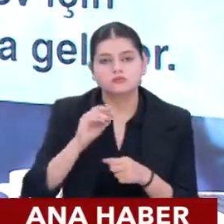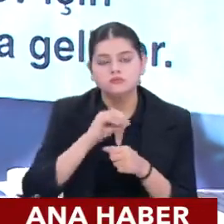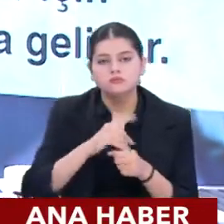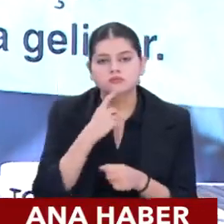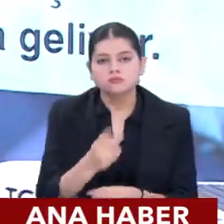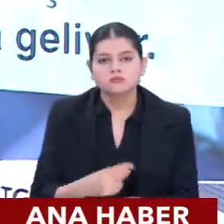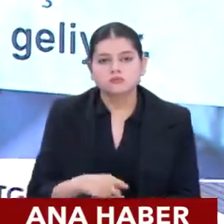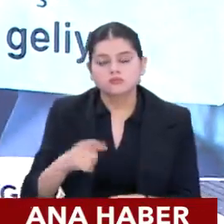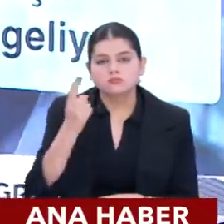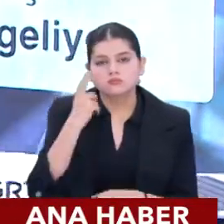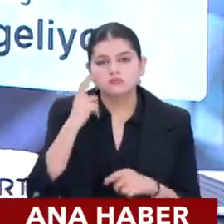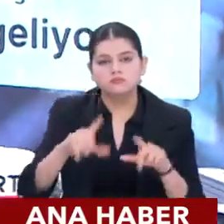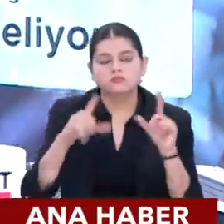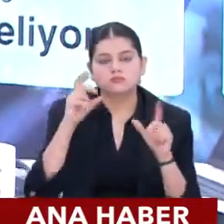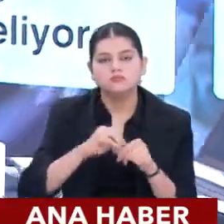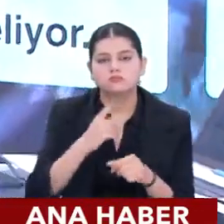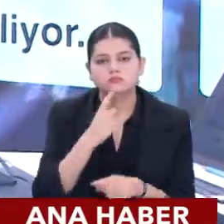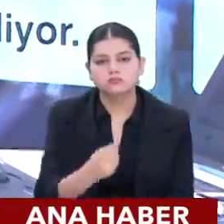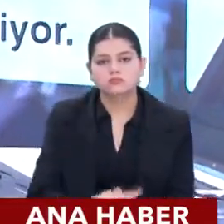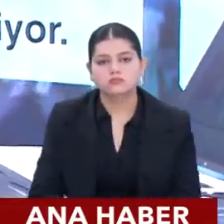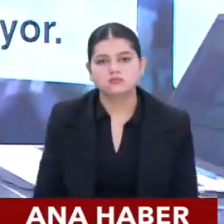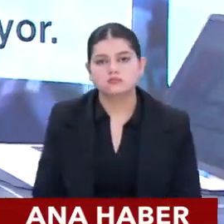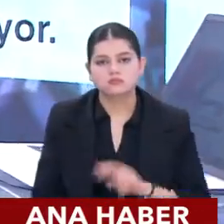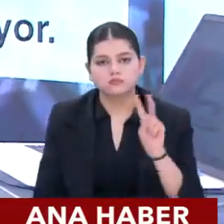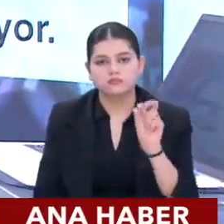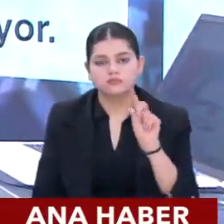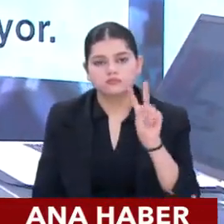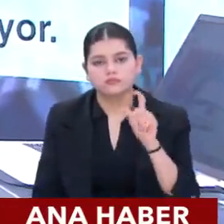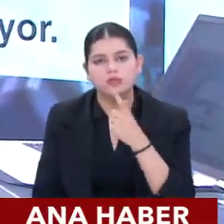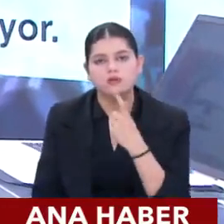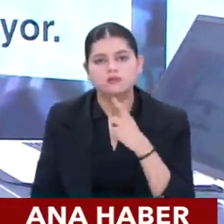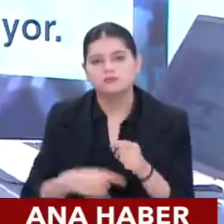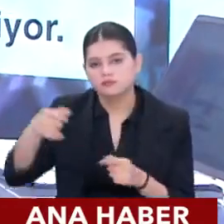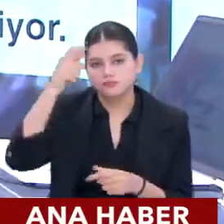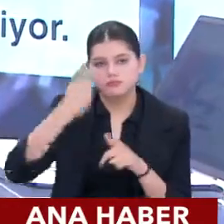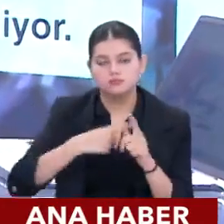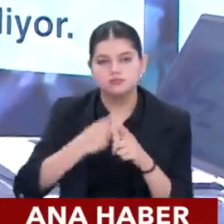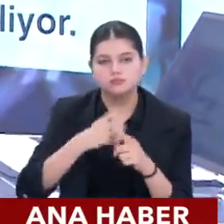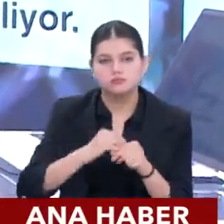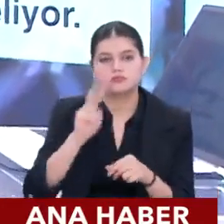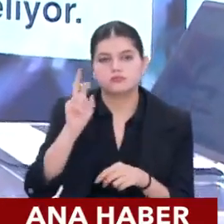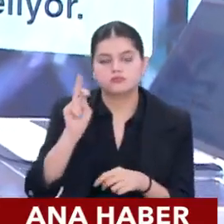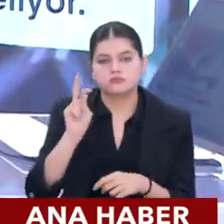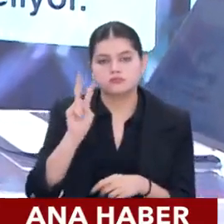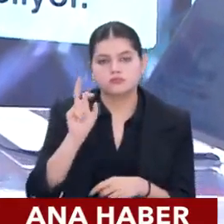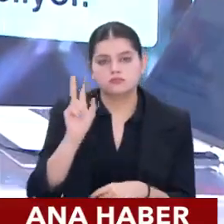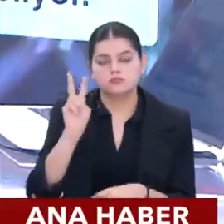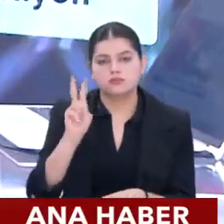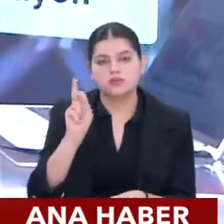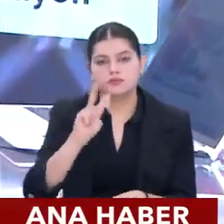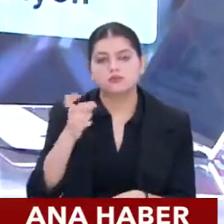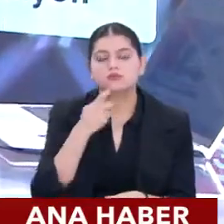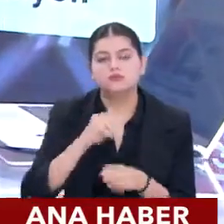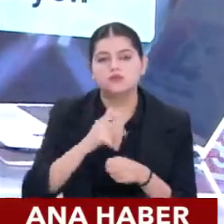baktım, bunlar resmi verirler. İşte 2021 senesinde Türkiye'de kiracı sayısı, 2020 senesinde özür